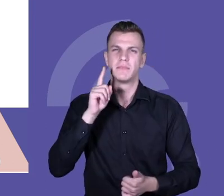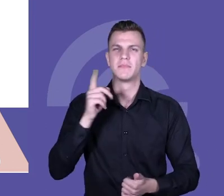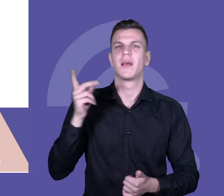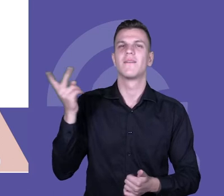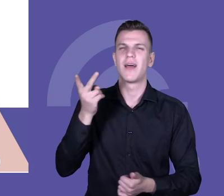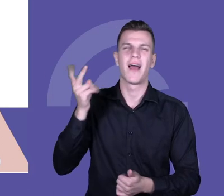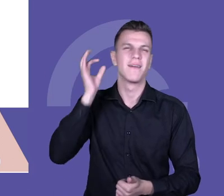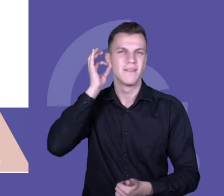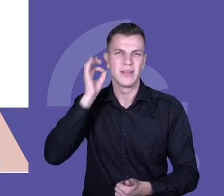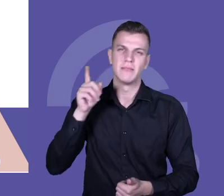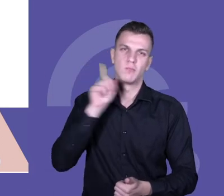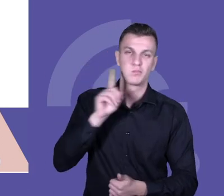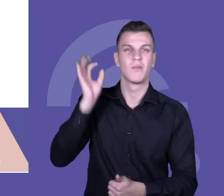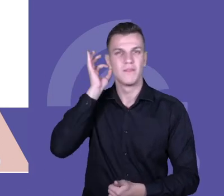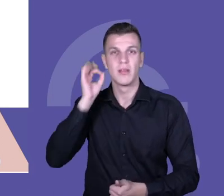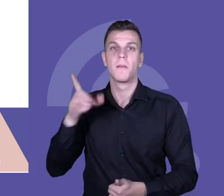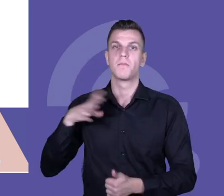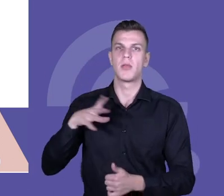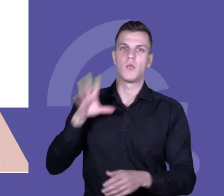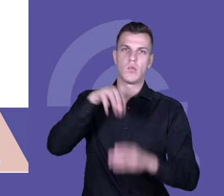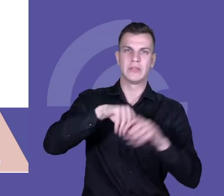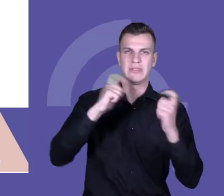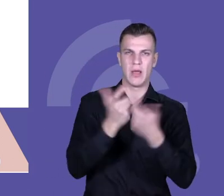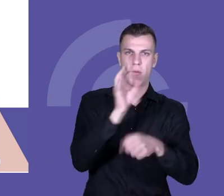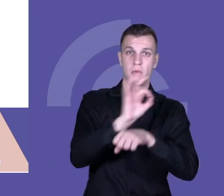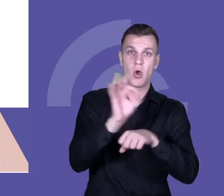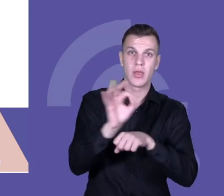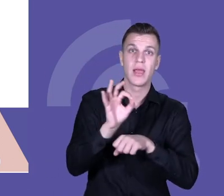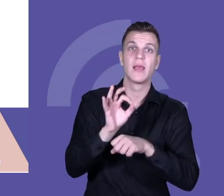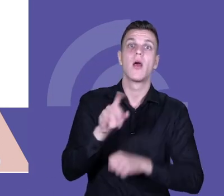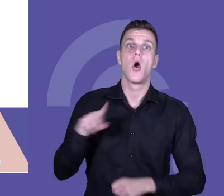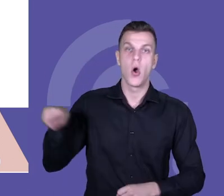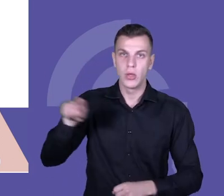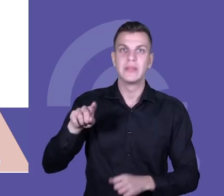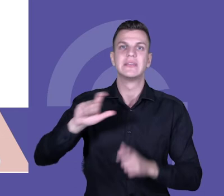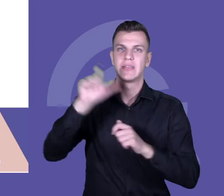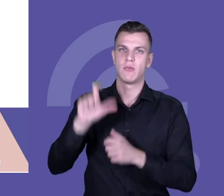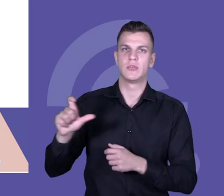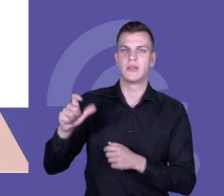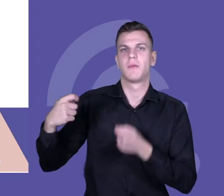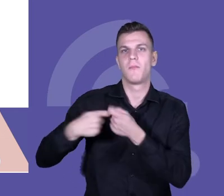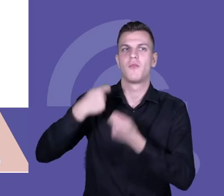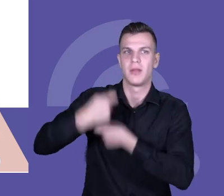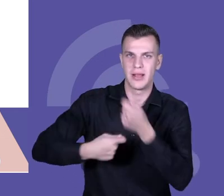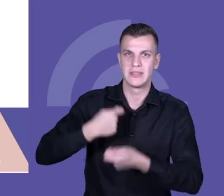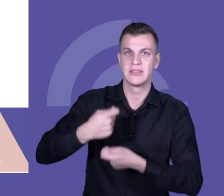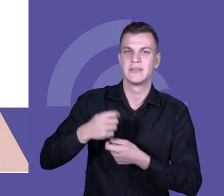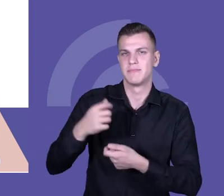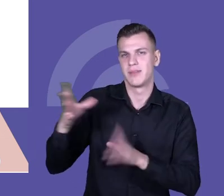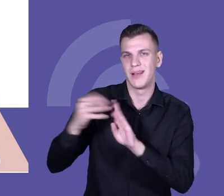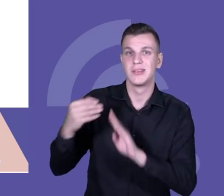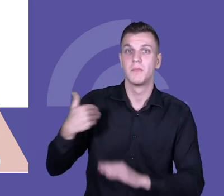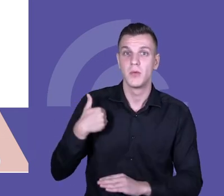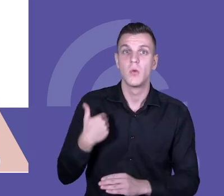uczestniczyli w całości projektu i cały czas z nami współpracowali. Dzięki temu te wyniki są